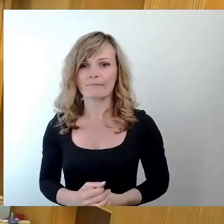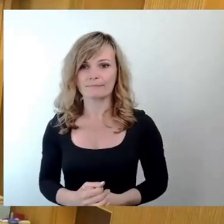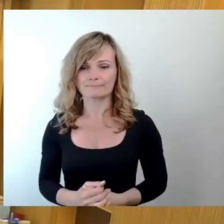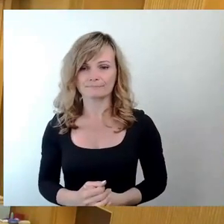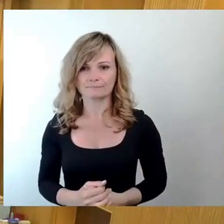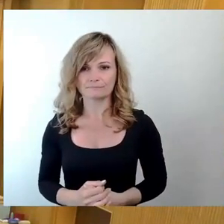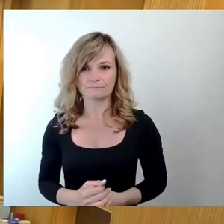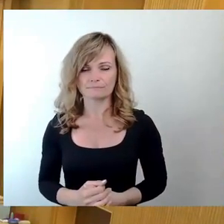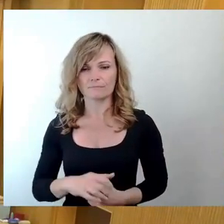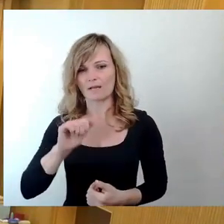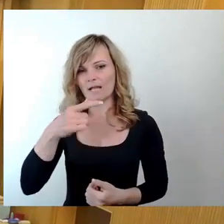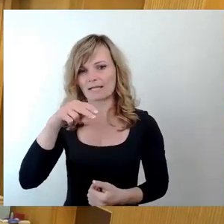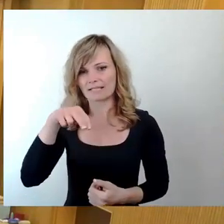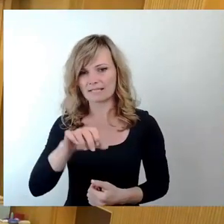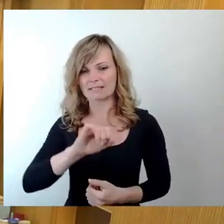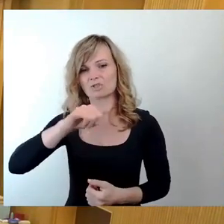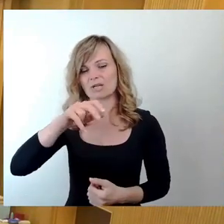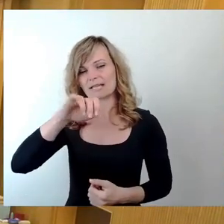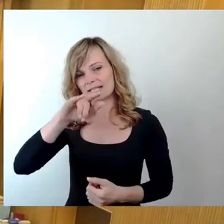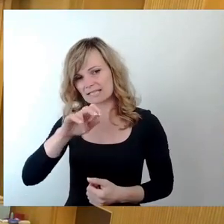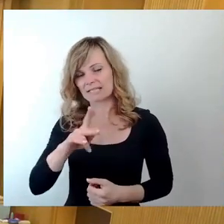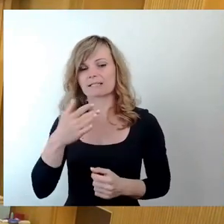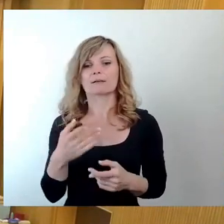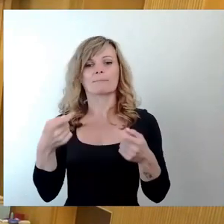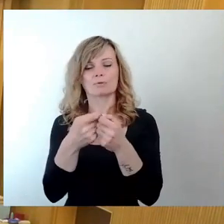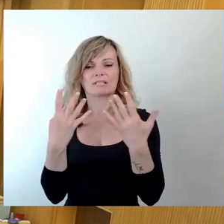Agnes Scharnetzky, Fraktion Bündnis 90 Die Grünen.